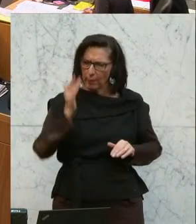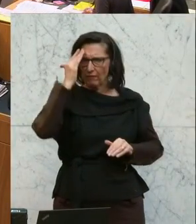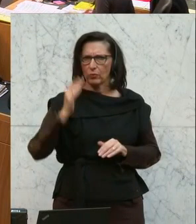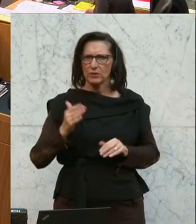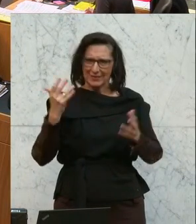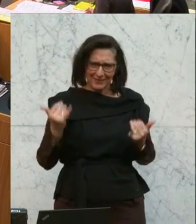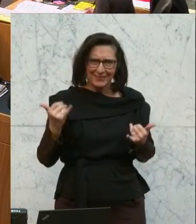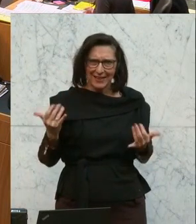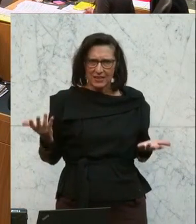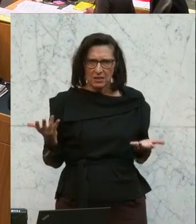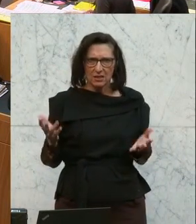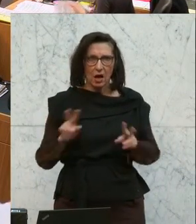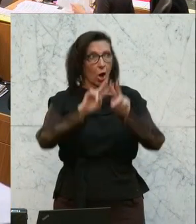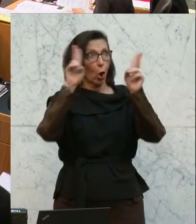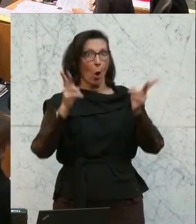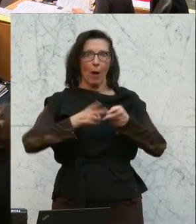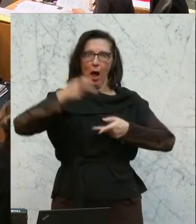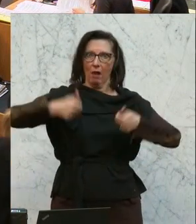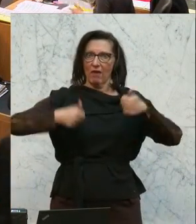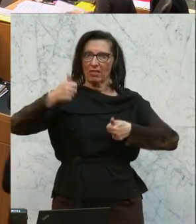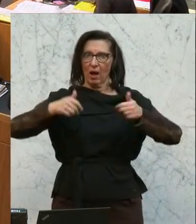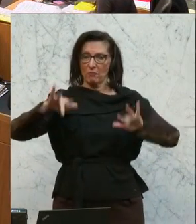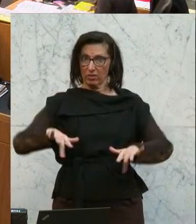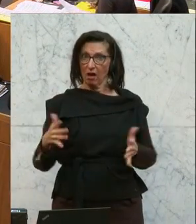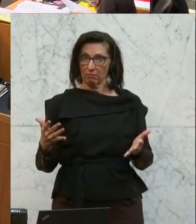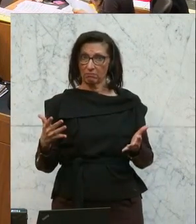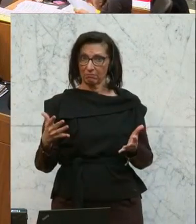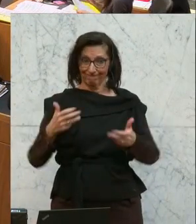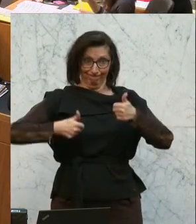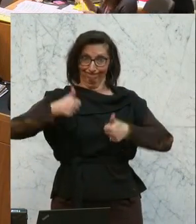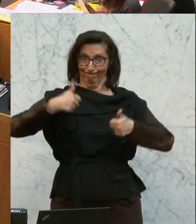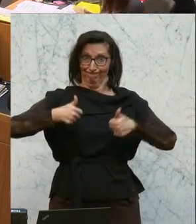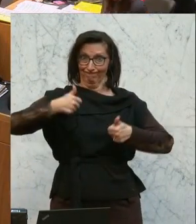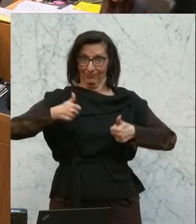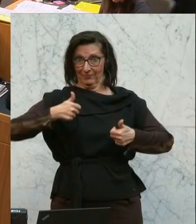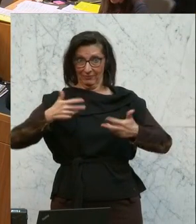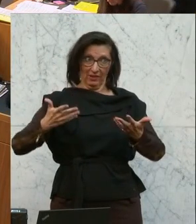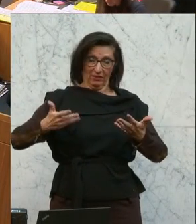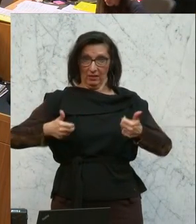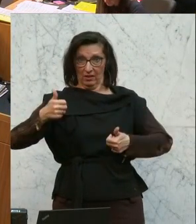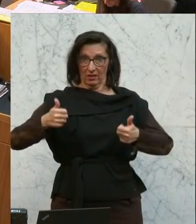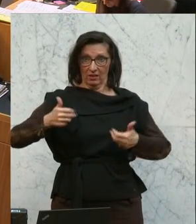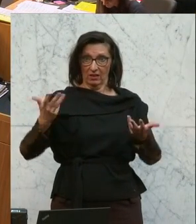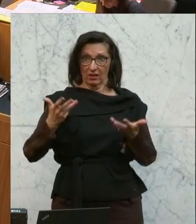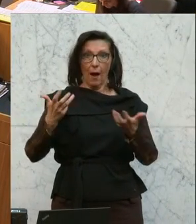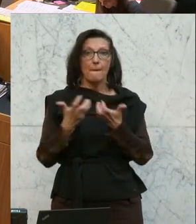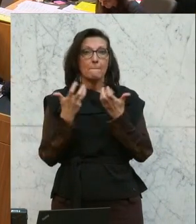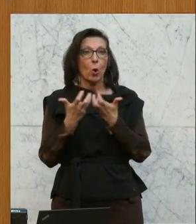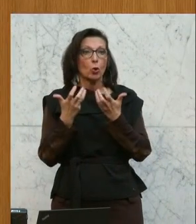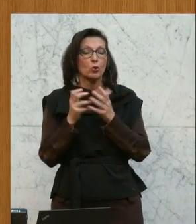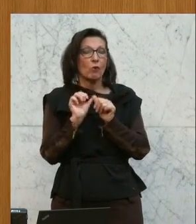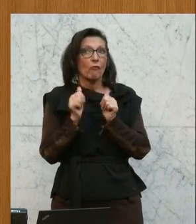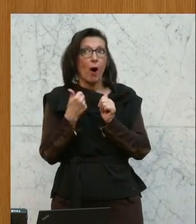mittlerweile mitten in einem globalen Wettkampf. Nämlich am Wettkampf, einem Wettlauf um die grünsten Produktionsweisen